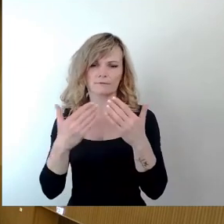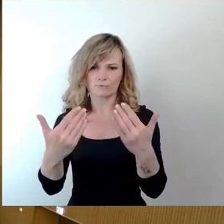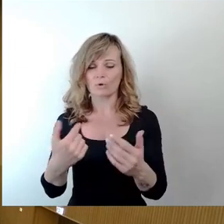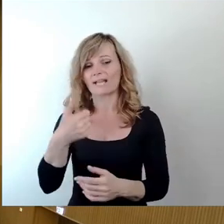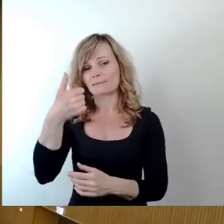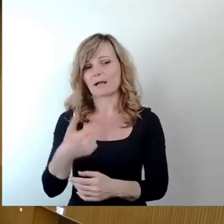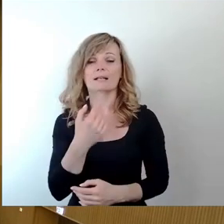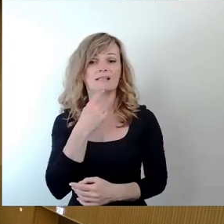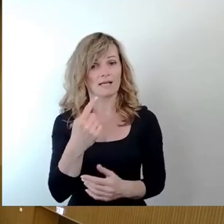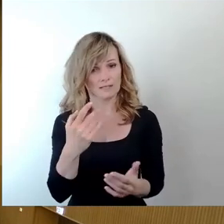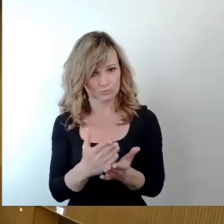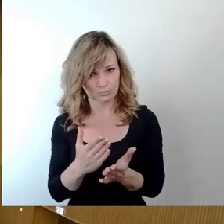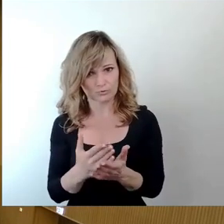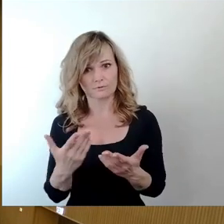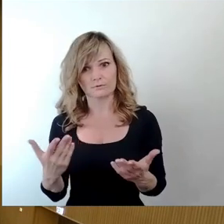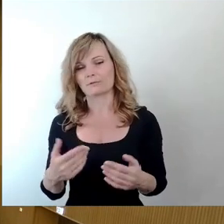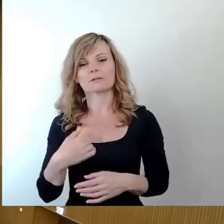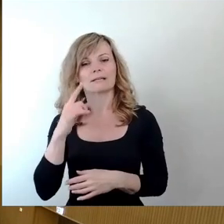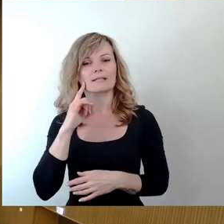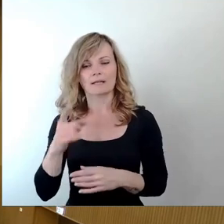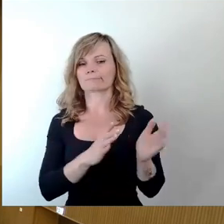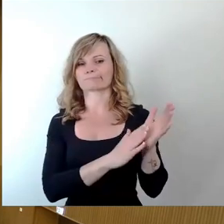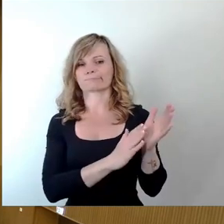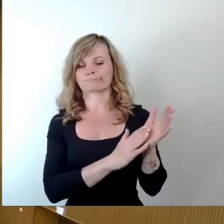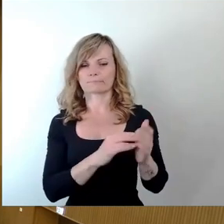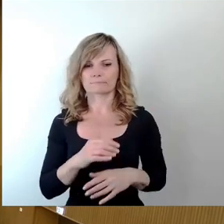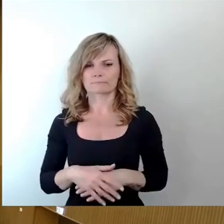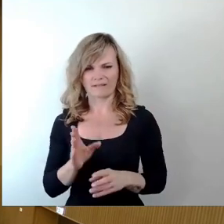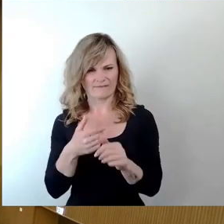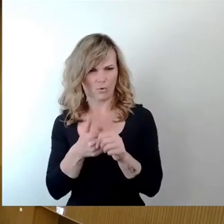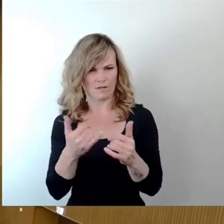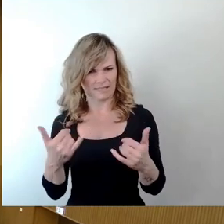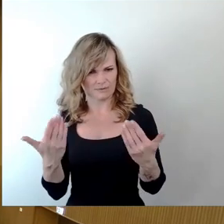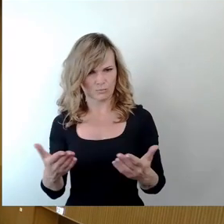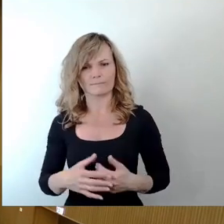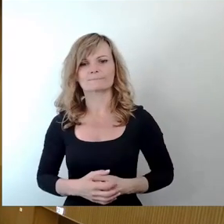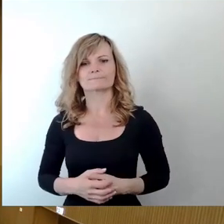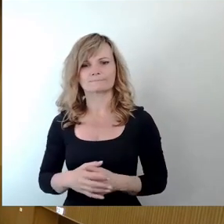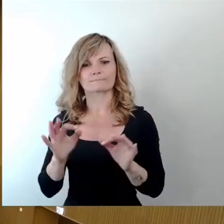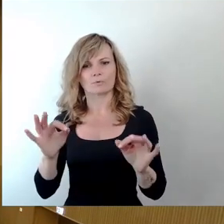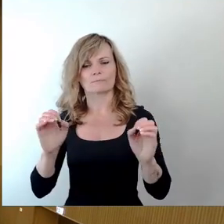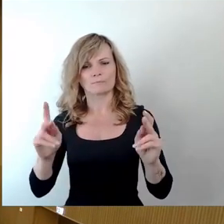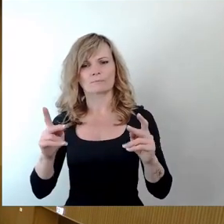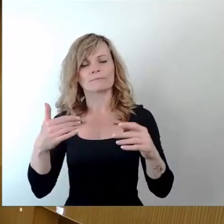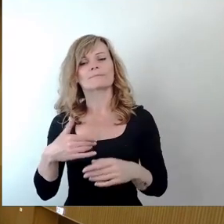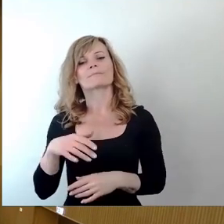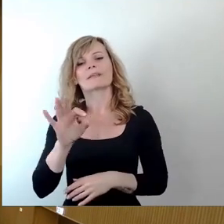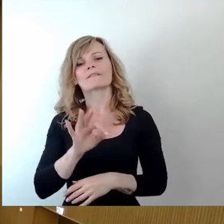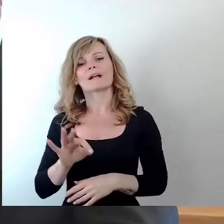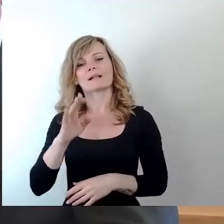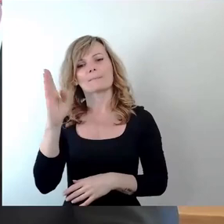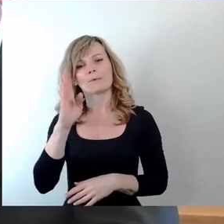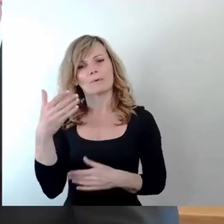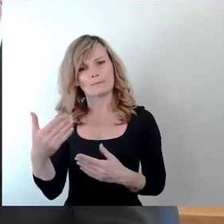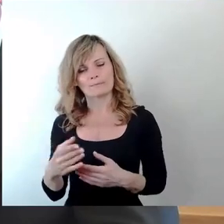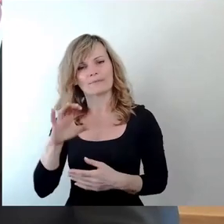und denke ich, halten wir uns dann. Okay, und dann haben wir noch Veit Böhm, CDU-Fraktion. Ja,